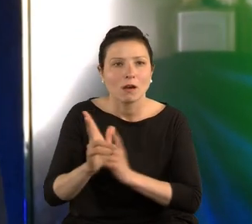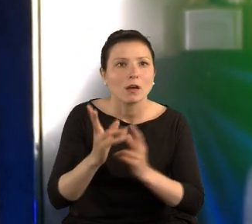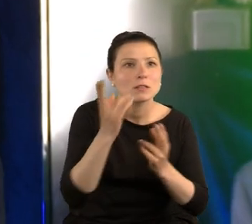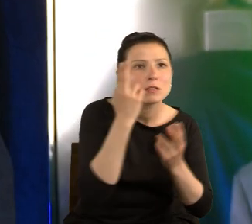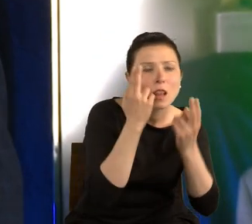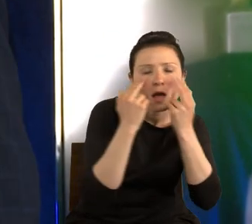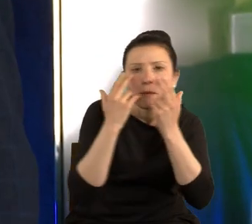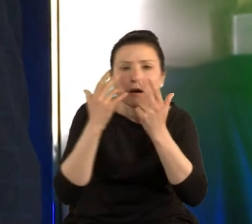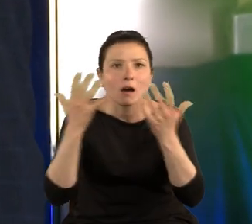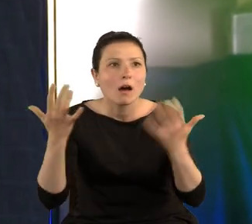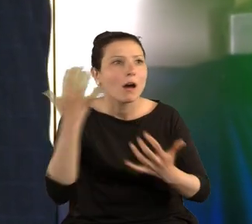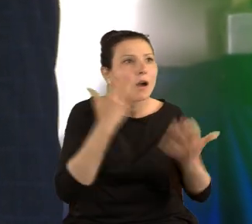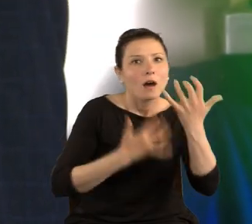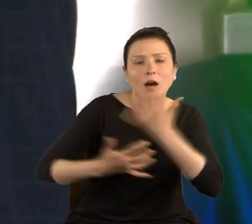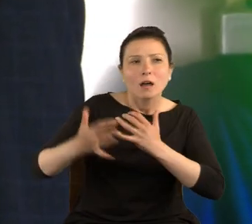obżarstwa.